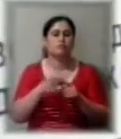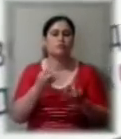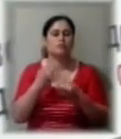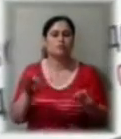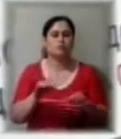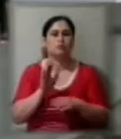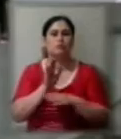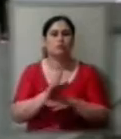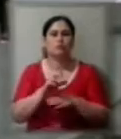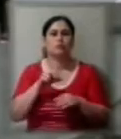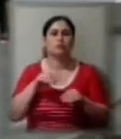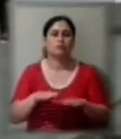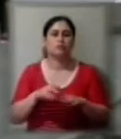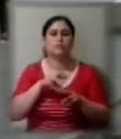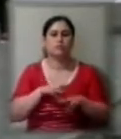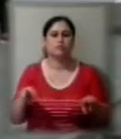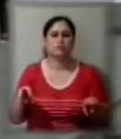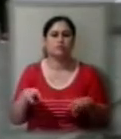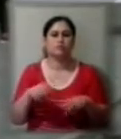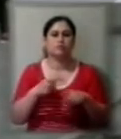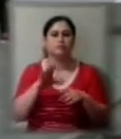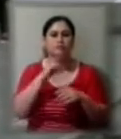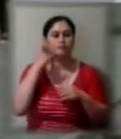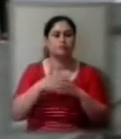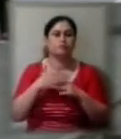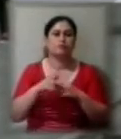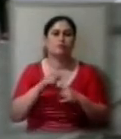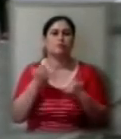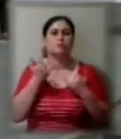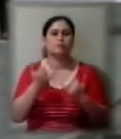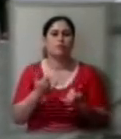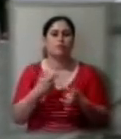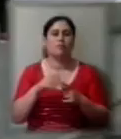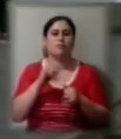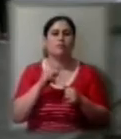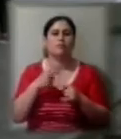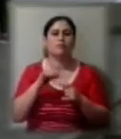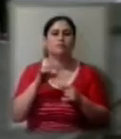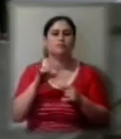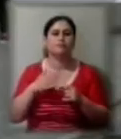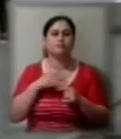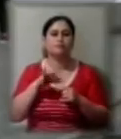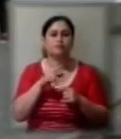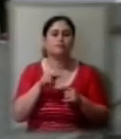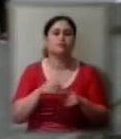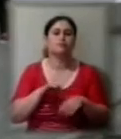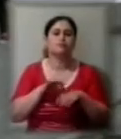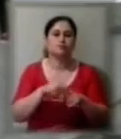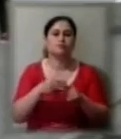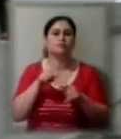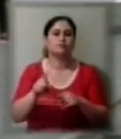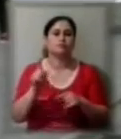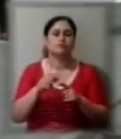міністерством. Ми розуміємо, до чого сьогоднішня ініціатива нашого уряду приведе. До того, що ми знову будемо